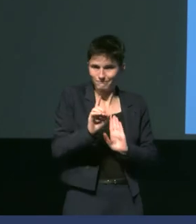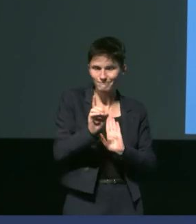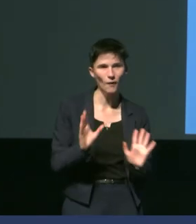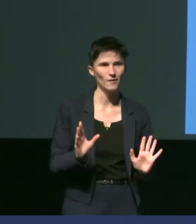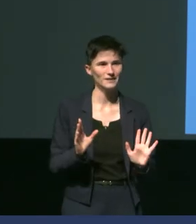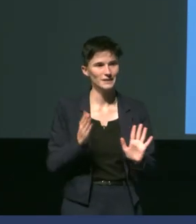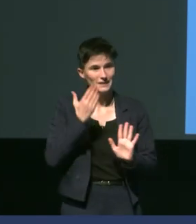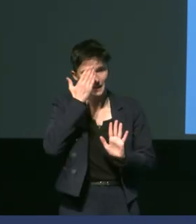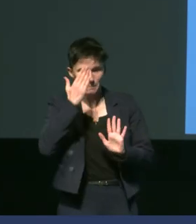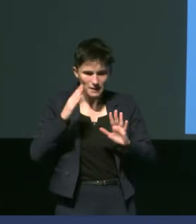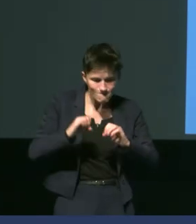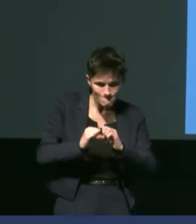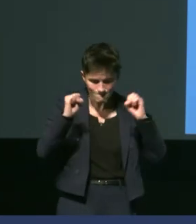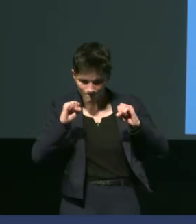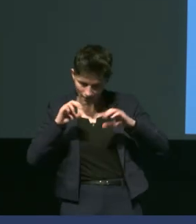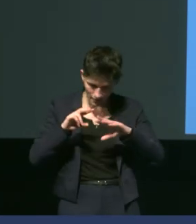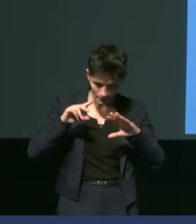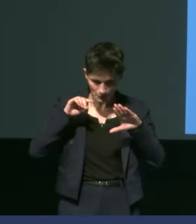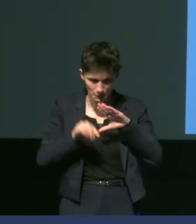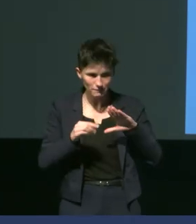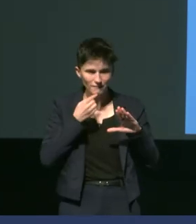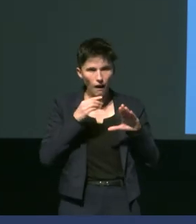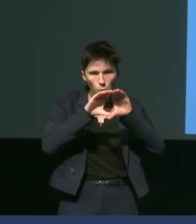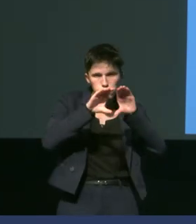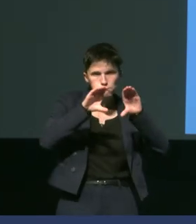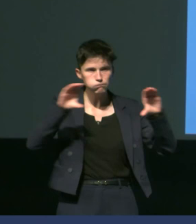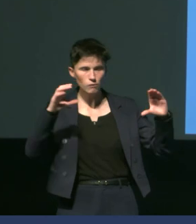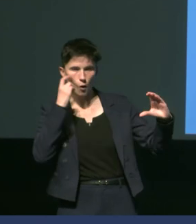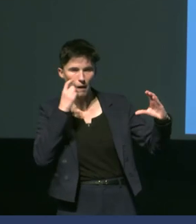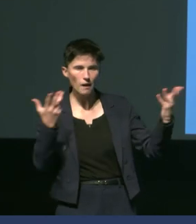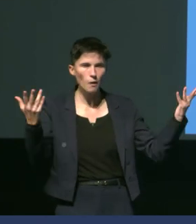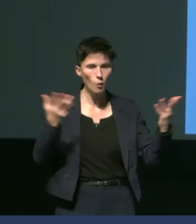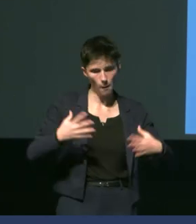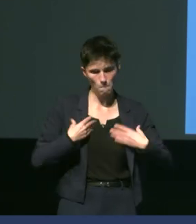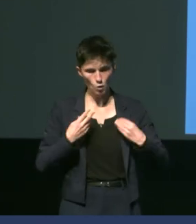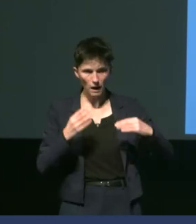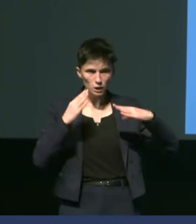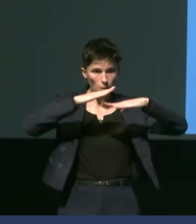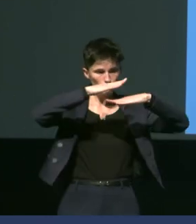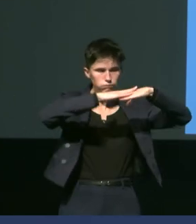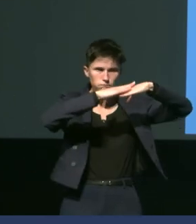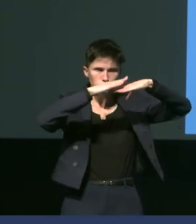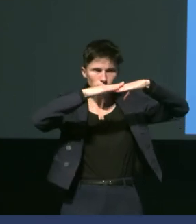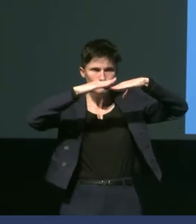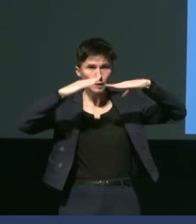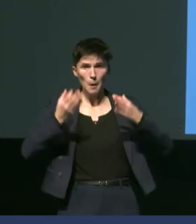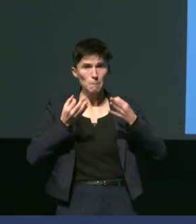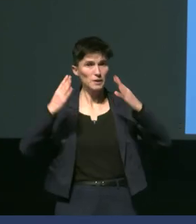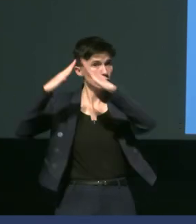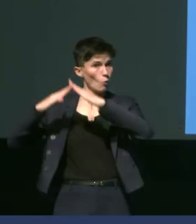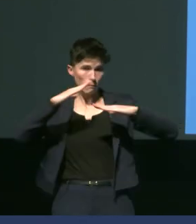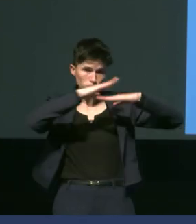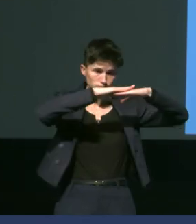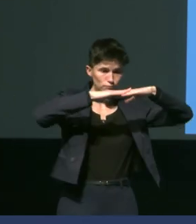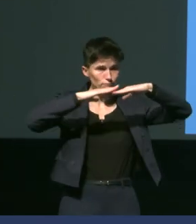si l'on regarde d'un peu plus proche ici vous avez une coupe transversale on voit que ce plumage il va être organisé en tuiles de toit ce qui va vraiment le